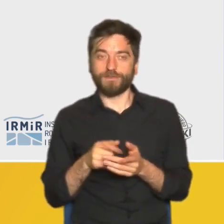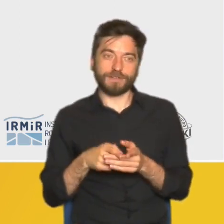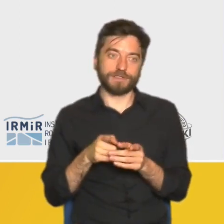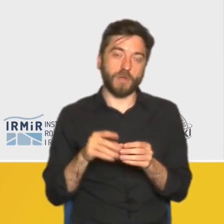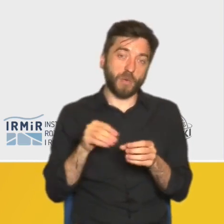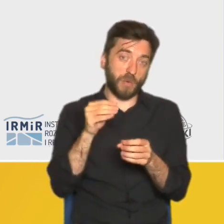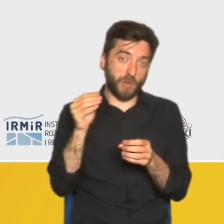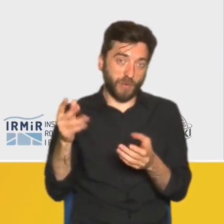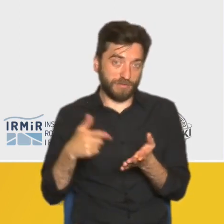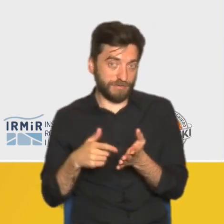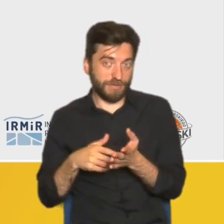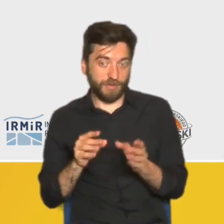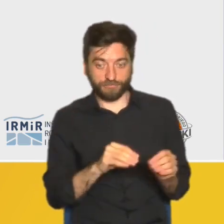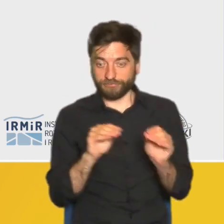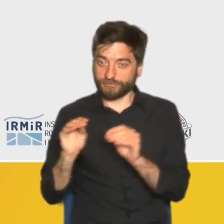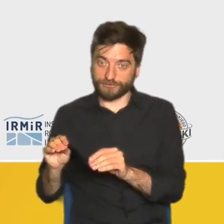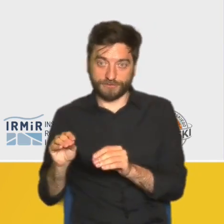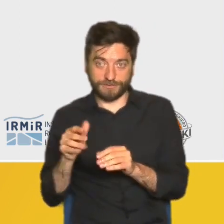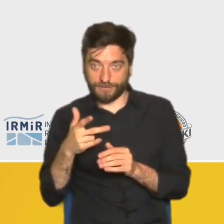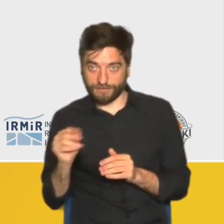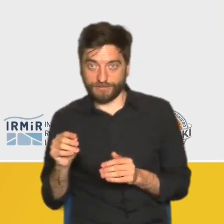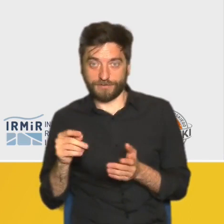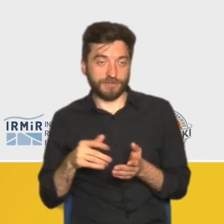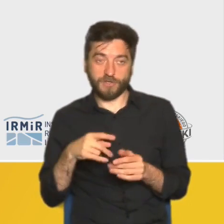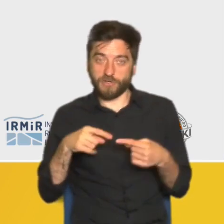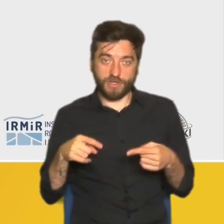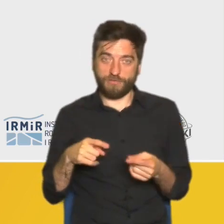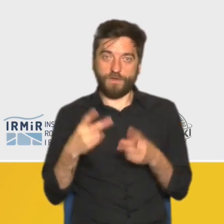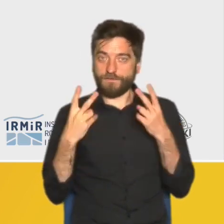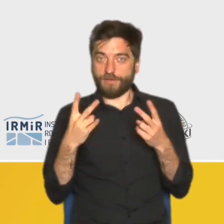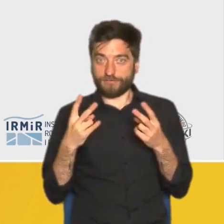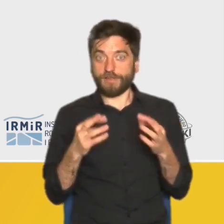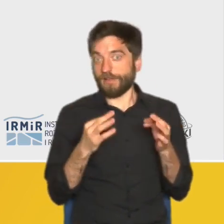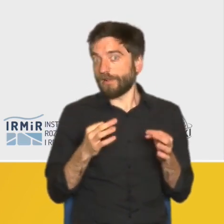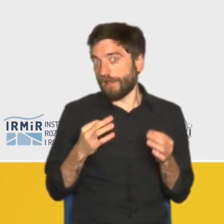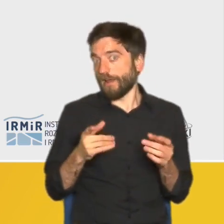problematyzowany w momencie przeprowadzki naszych rozmówców, ponieważ to w ogóle jeszcze wtedy nie była sprawa publiczna.